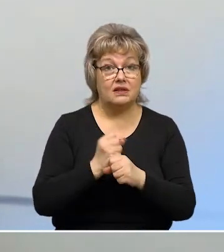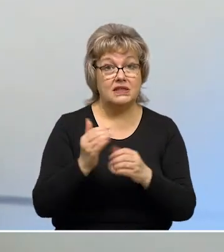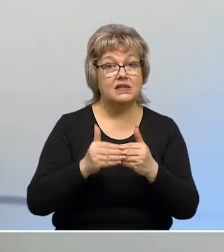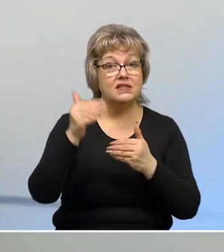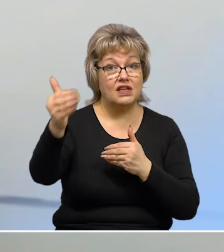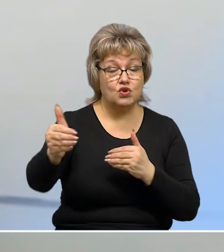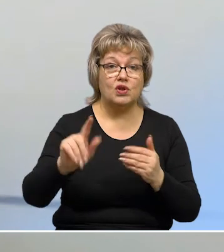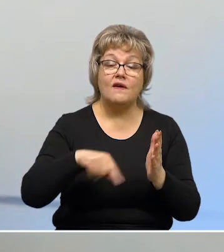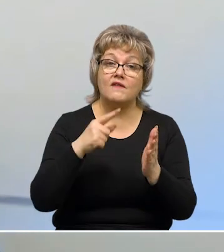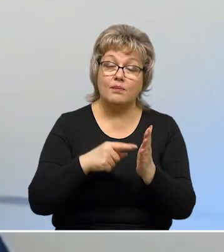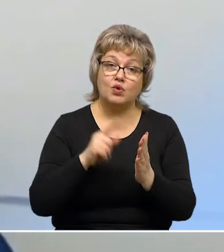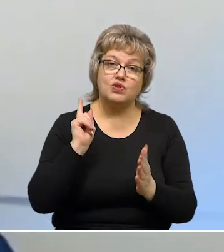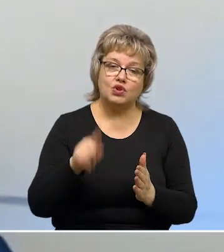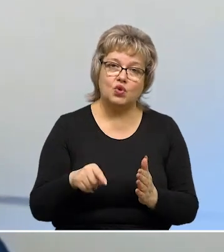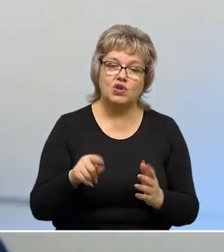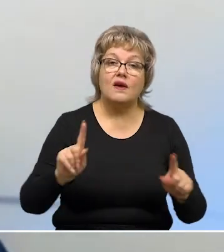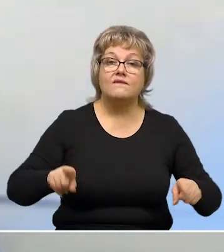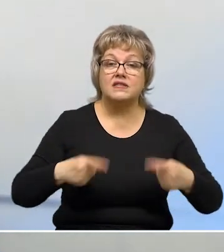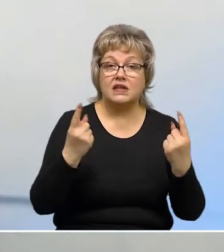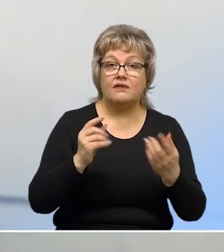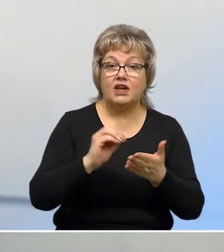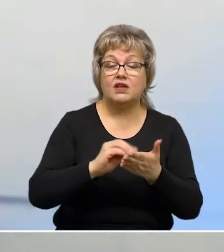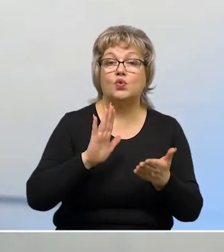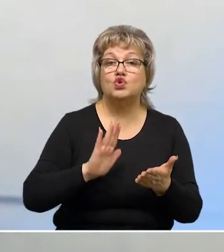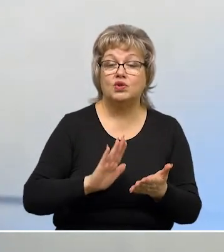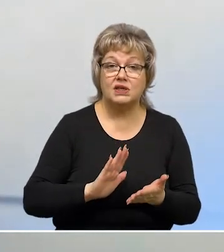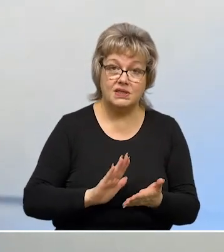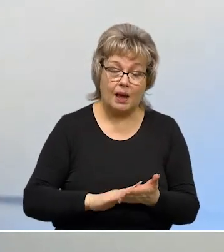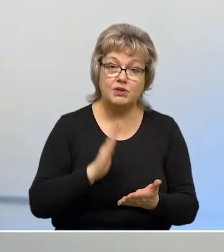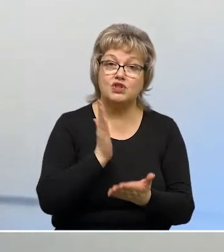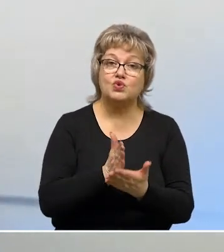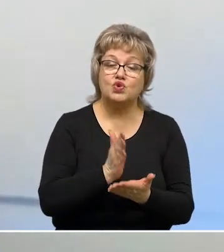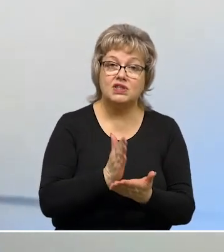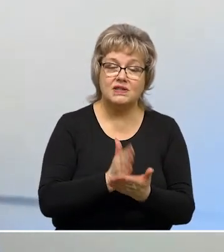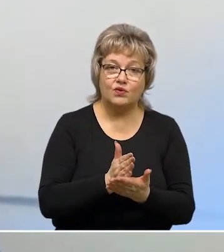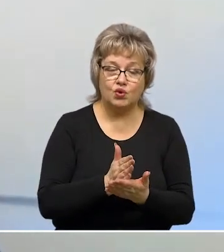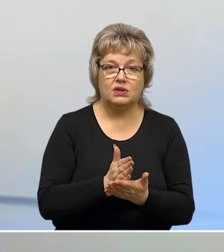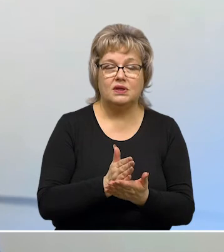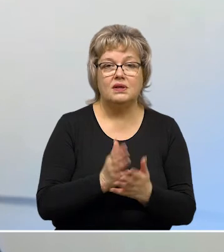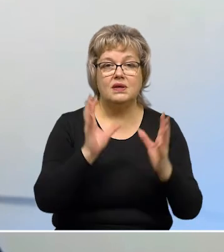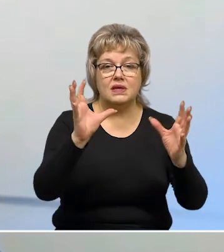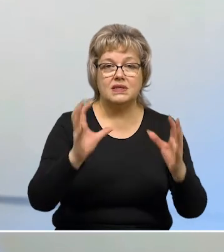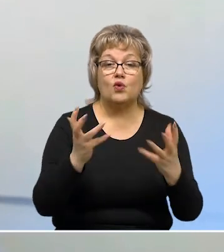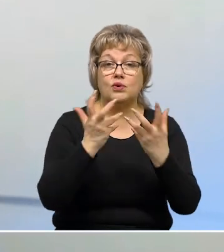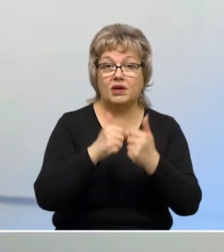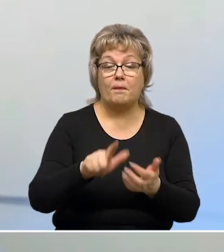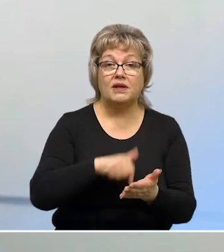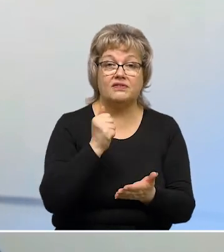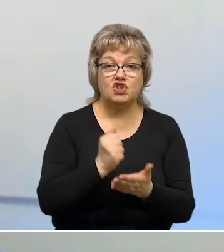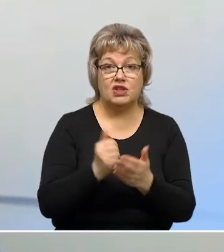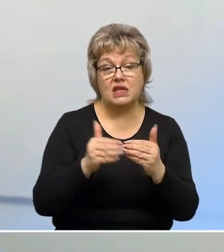дистанционно. Вот вопросы той же, допустим, восстановления учетной записи, существует законный механизм ее